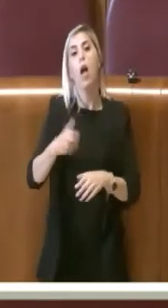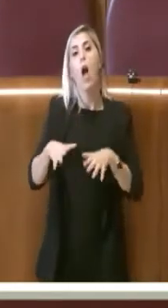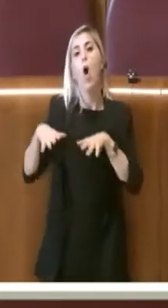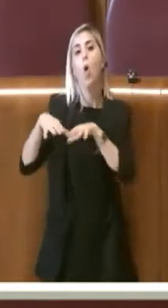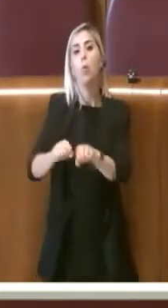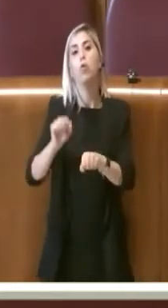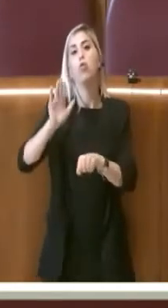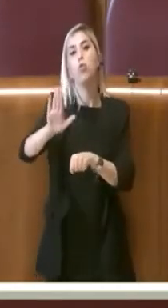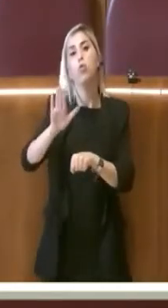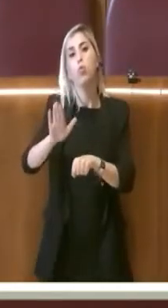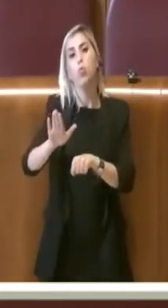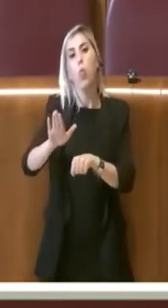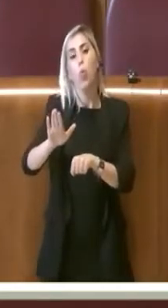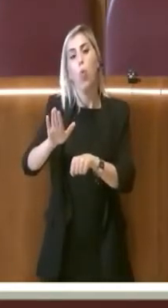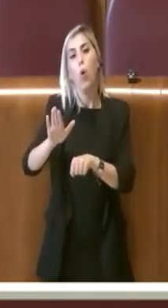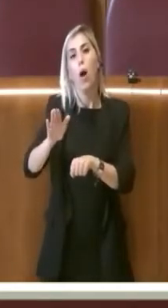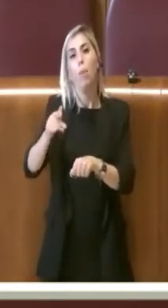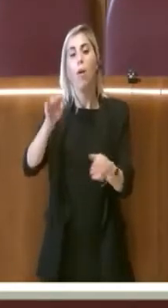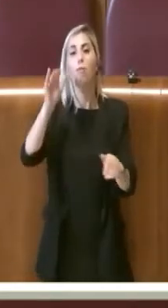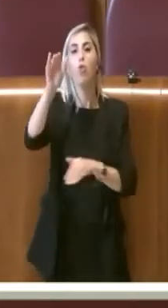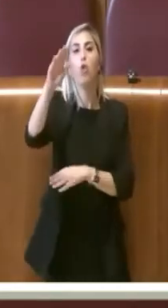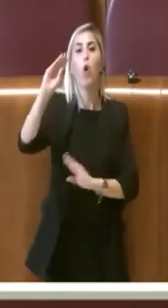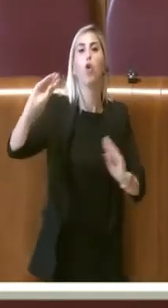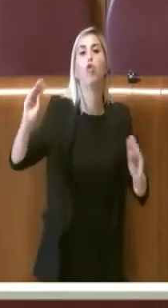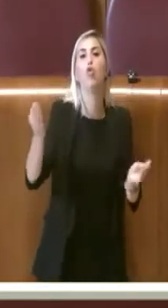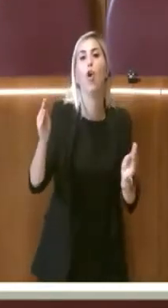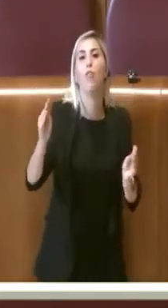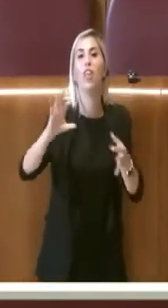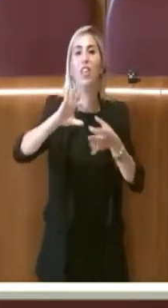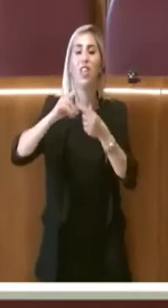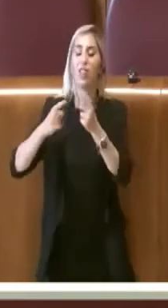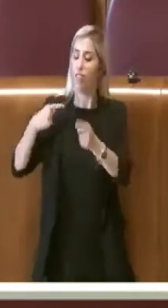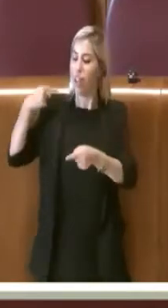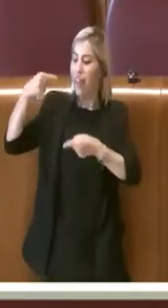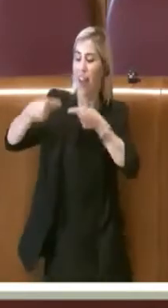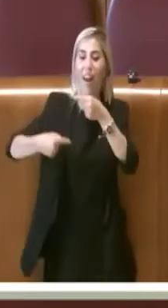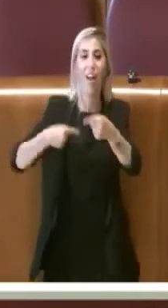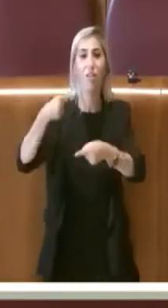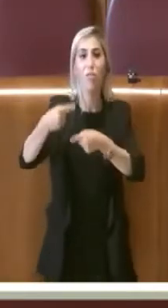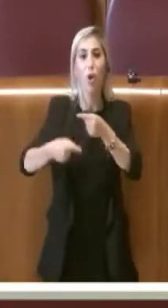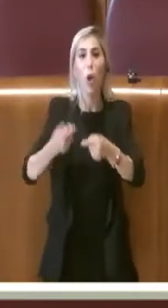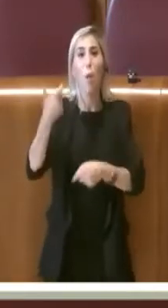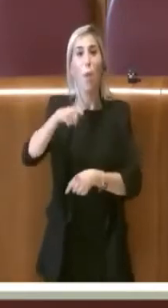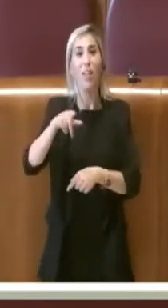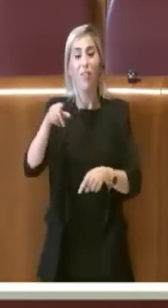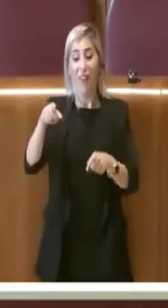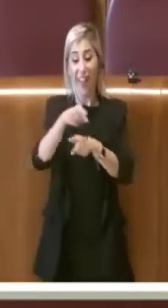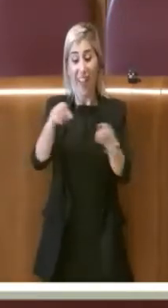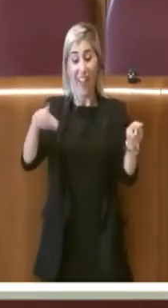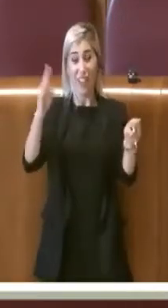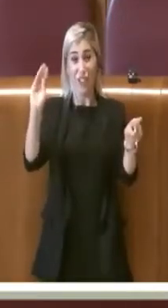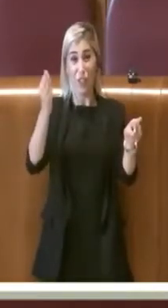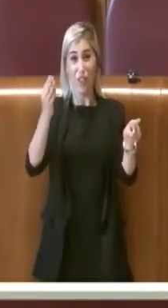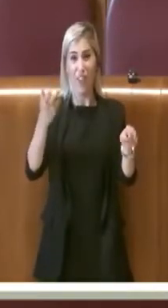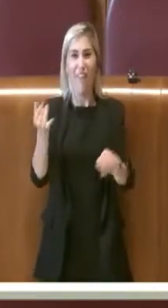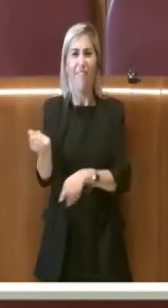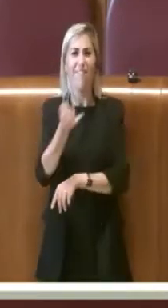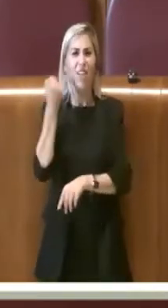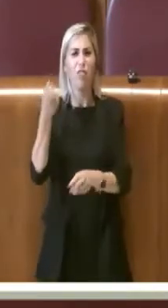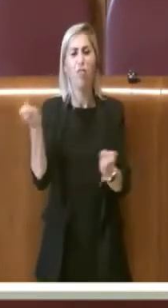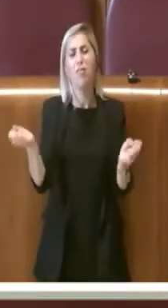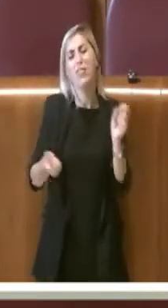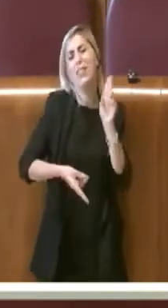verso le giovani generazioni che sono quelle che poi magari più facilmente sono portate a